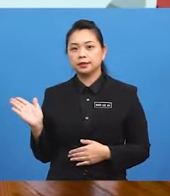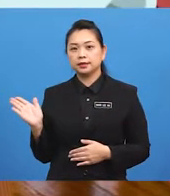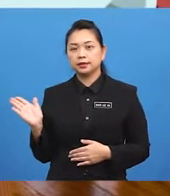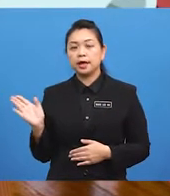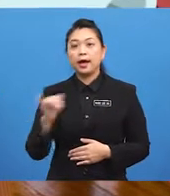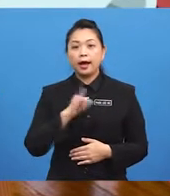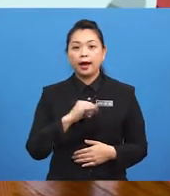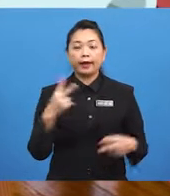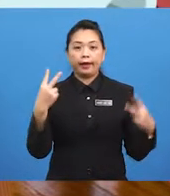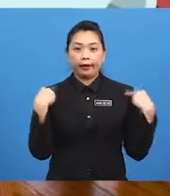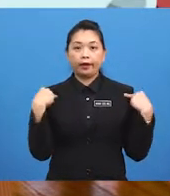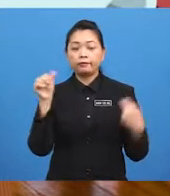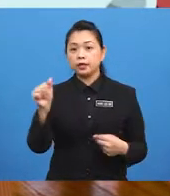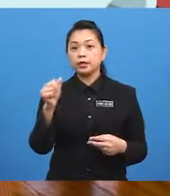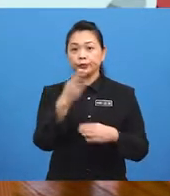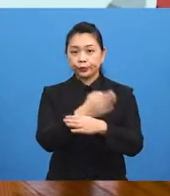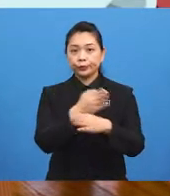Here, I have a room